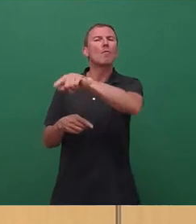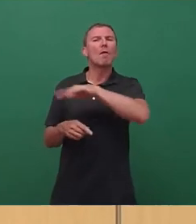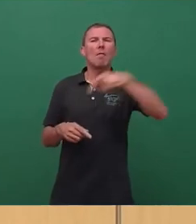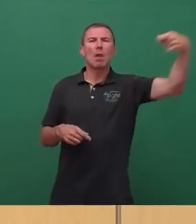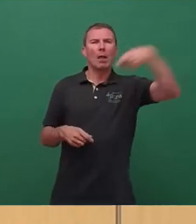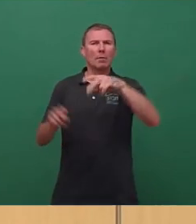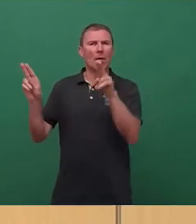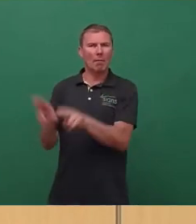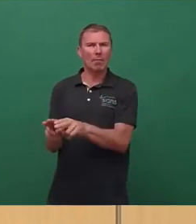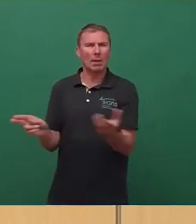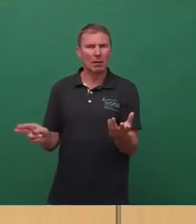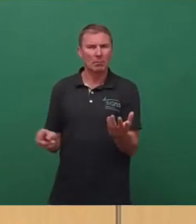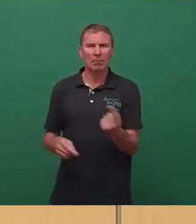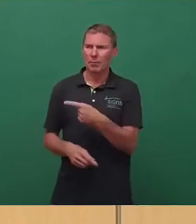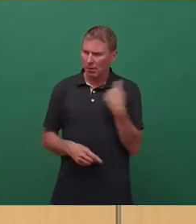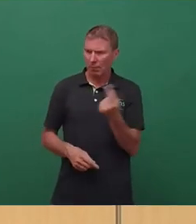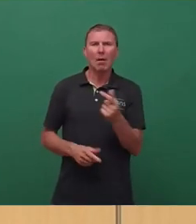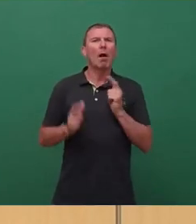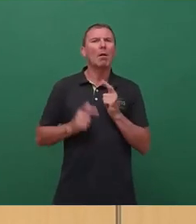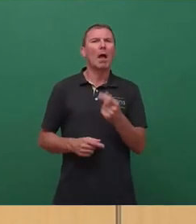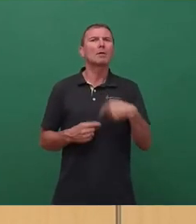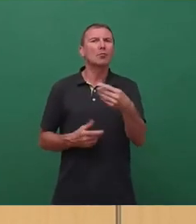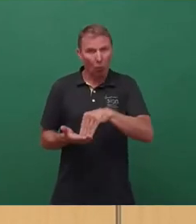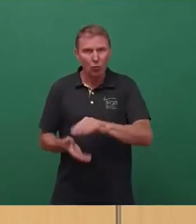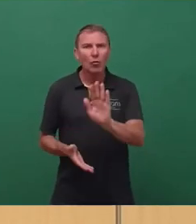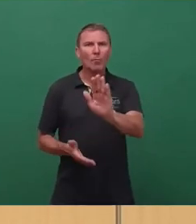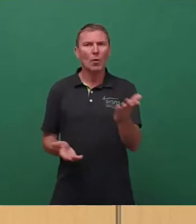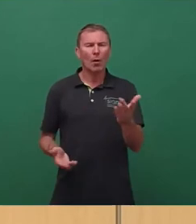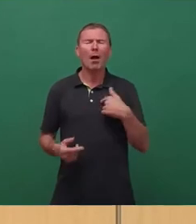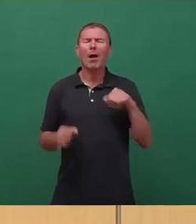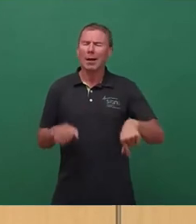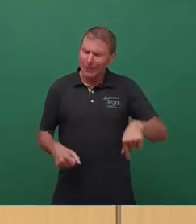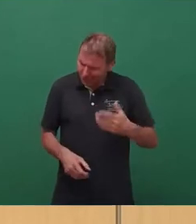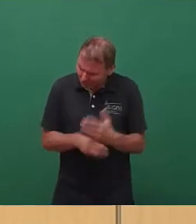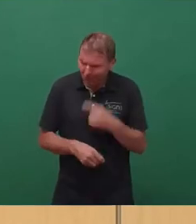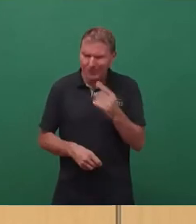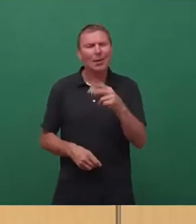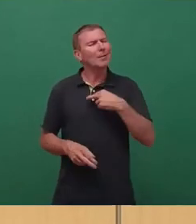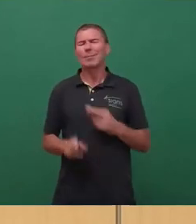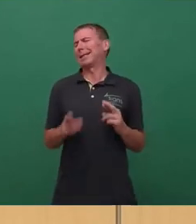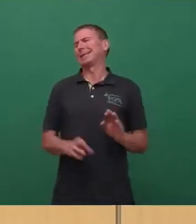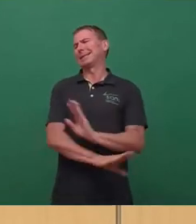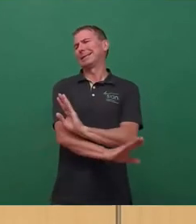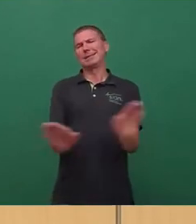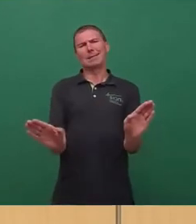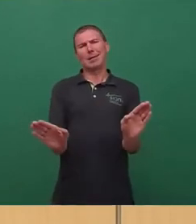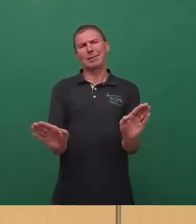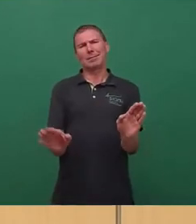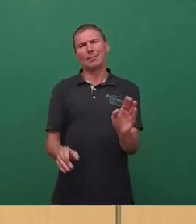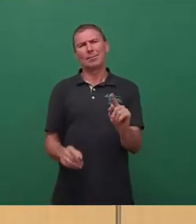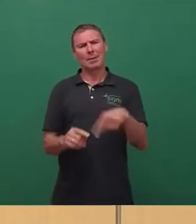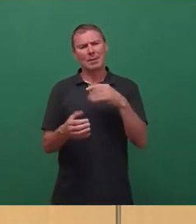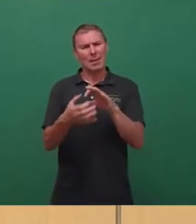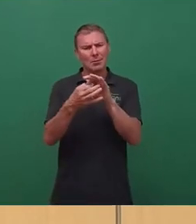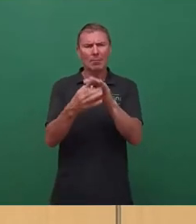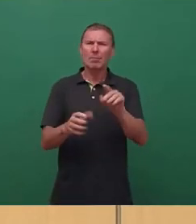unter denen wir leiden werden. Und ich kann jetzt schon sagen, ich bin sehr sicher, dass wir im Zusammenhang mit den